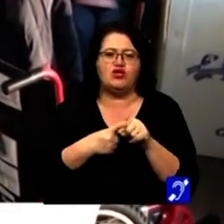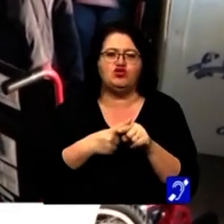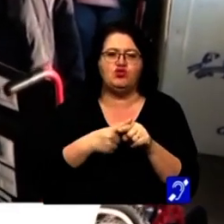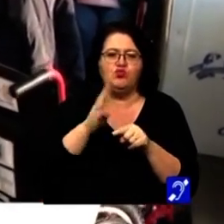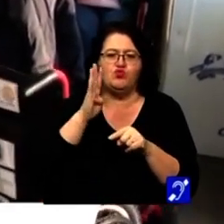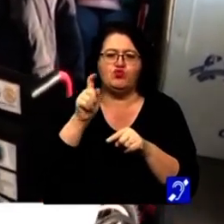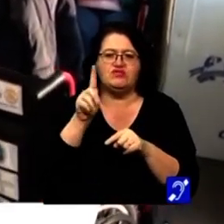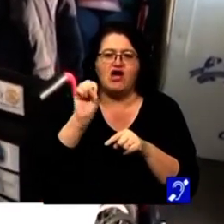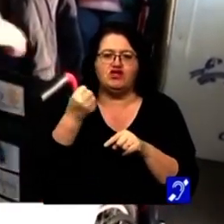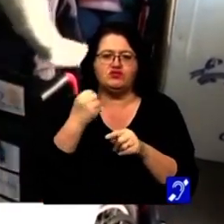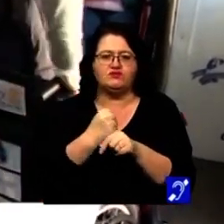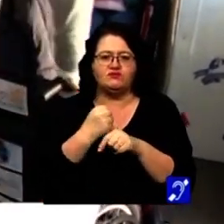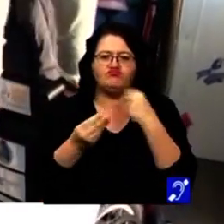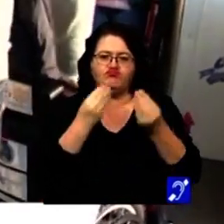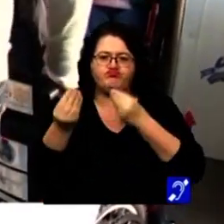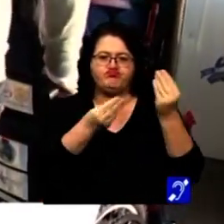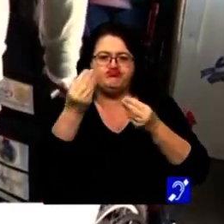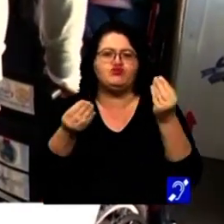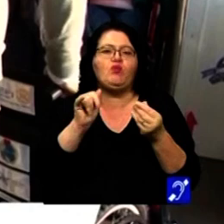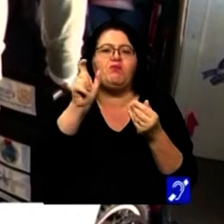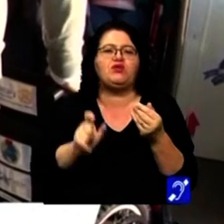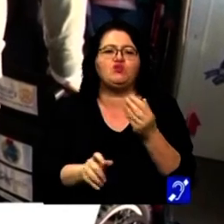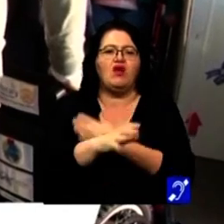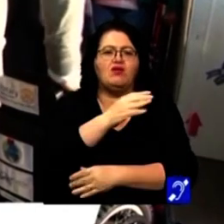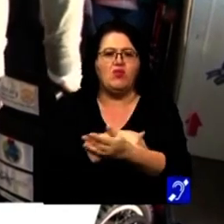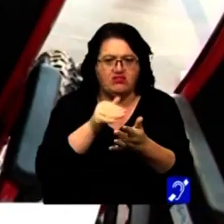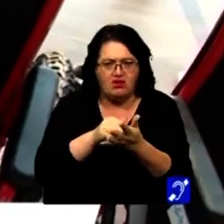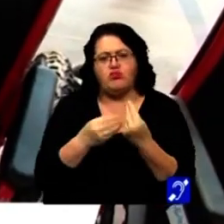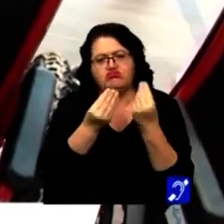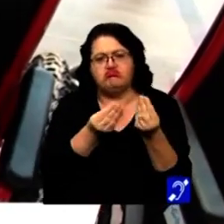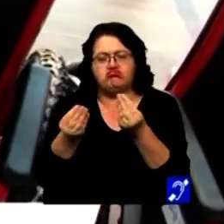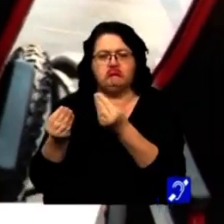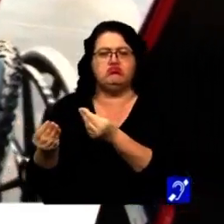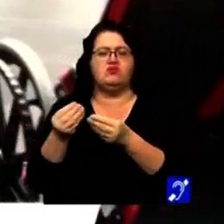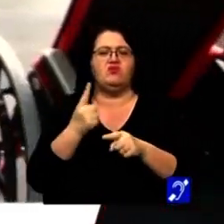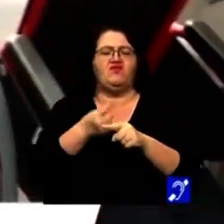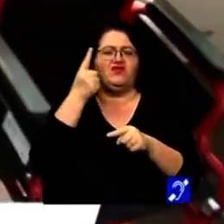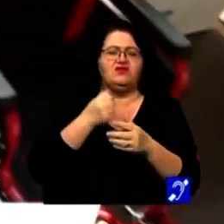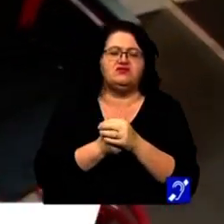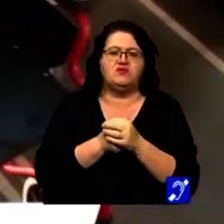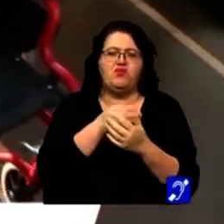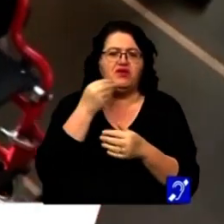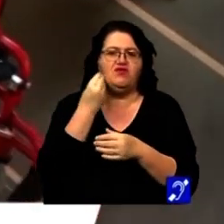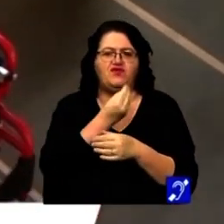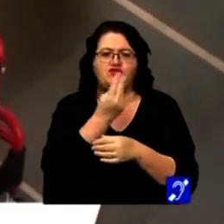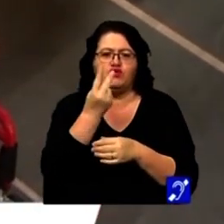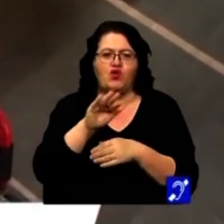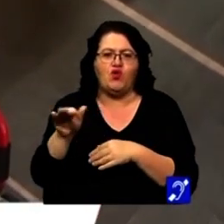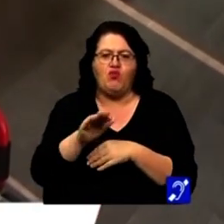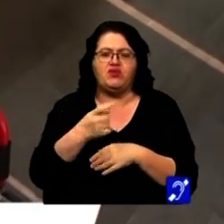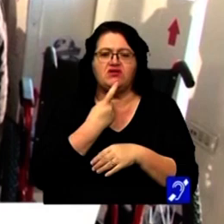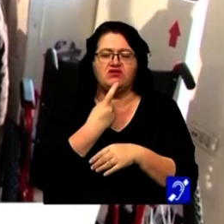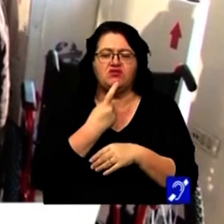Buziaș, vom face această distribuire către persoanele care sunt în nevoie. Printre beneficiari s-au numărat și doi copii din